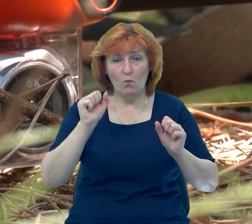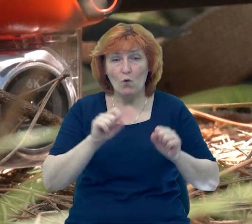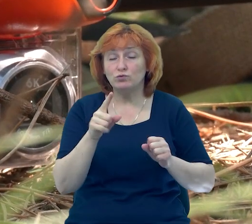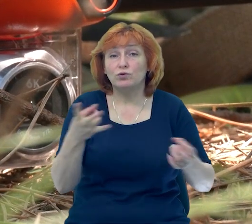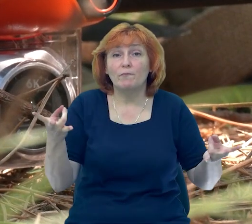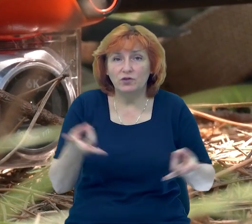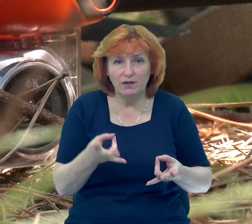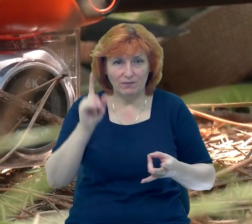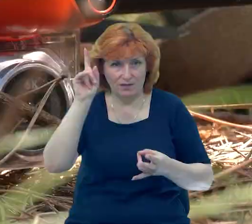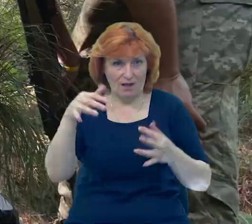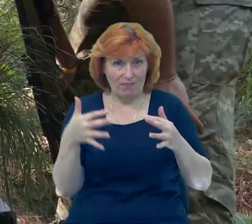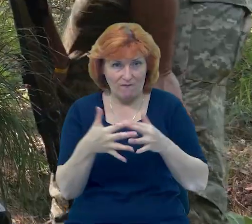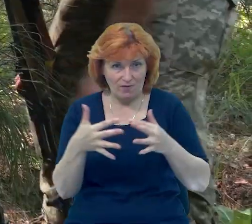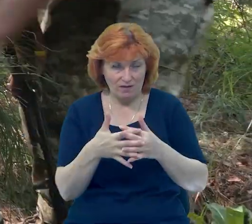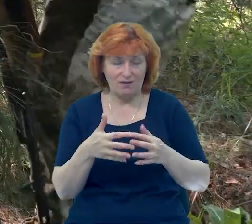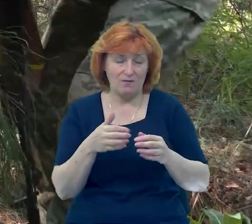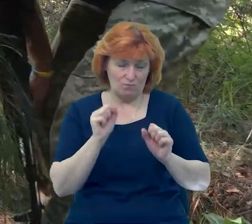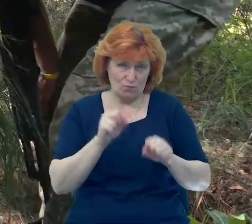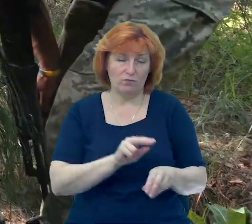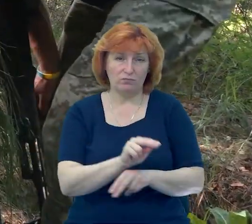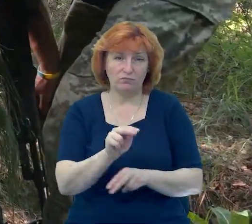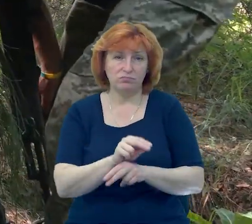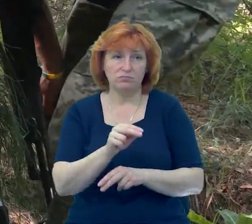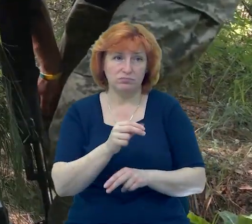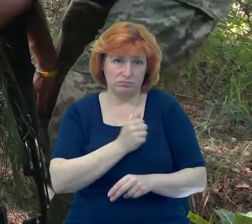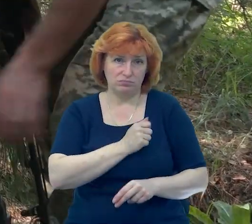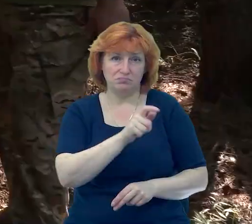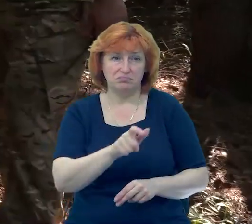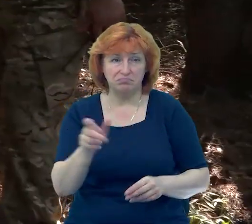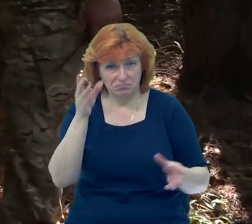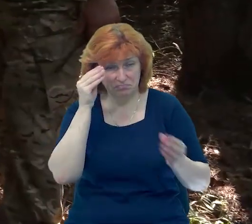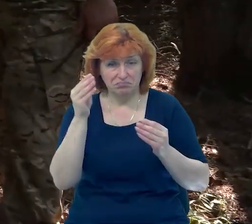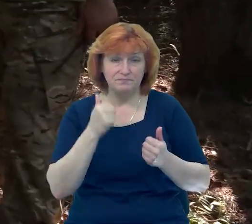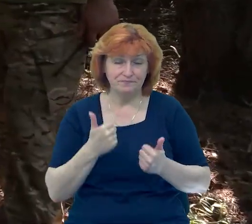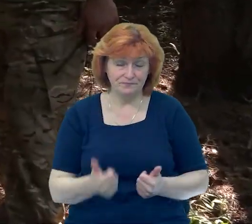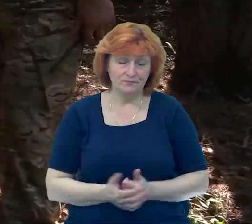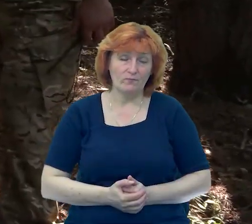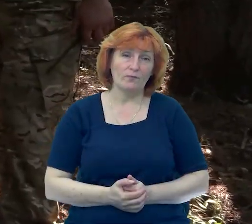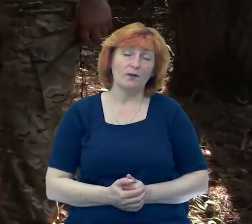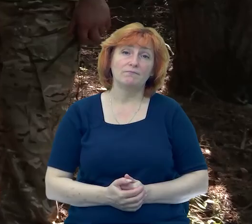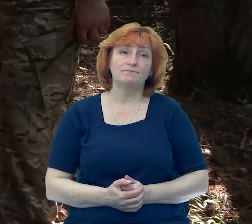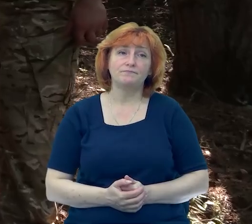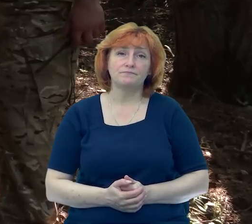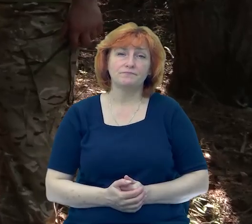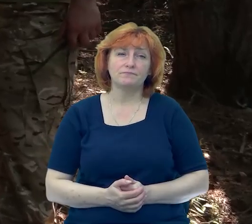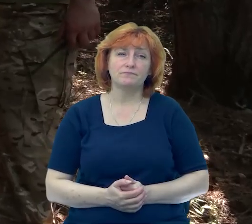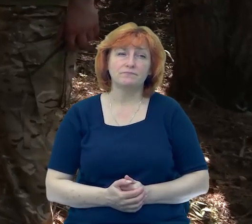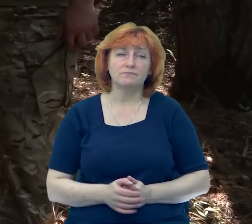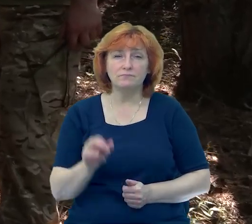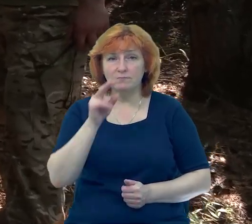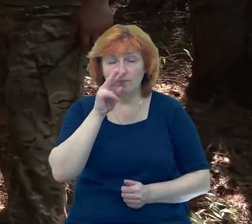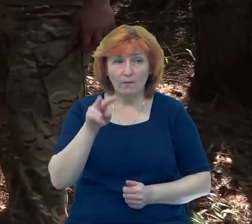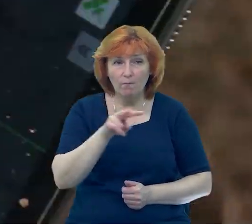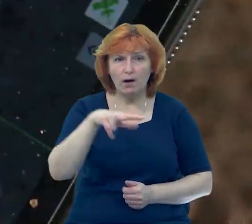для виконання певних обов'язків. Курсанти здобуваються навички. Запустилося очі, все проговорюєте, що ти бачиш,